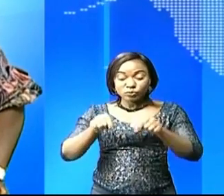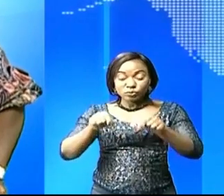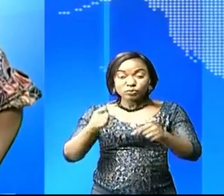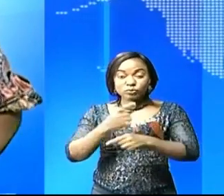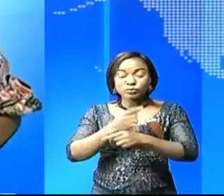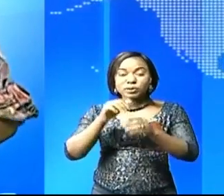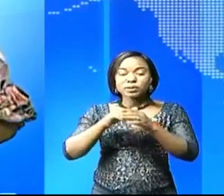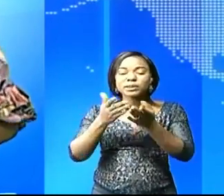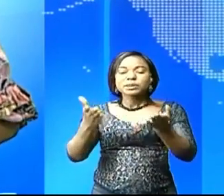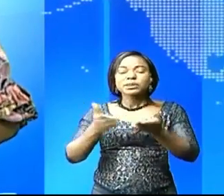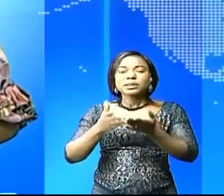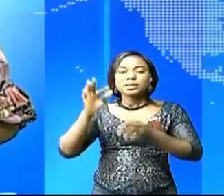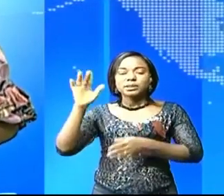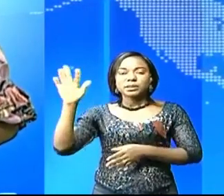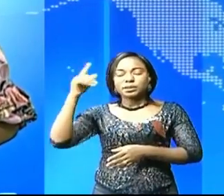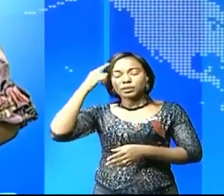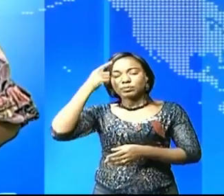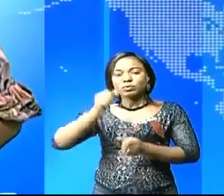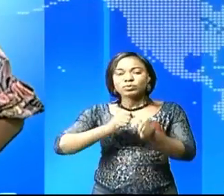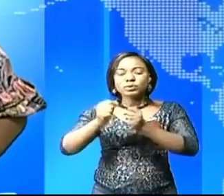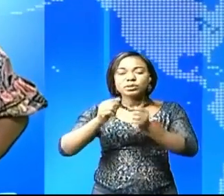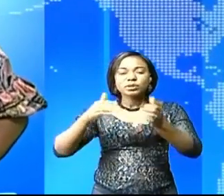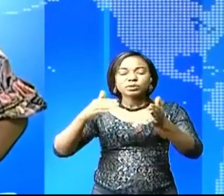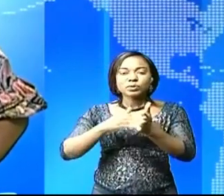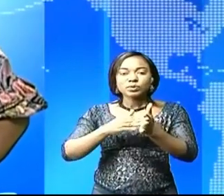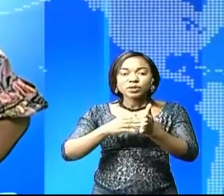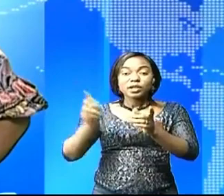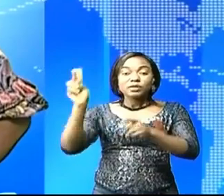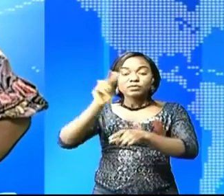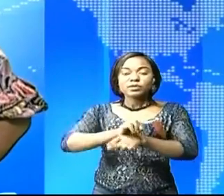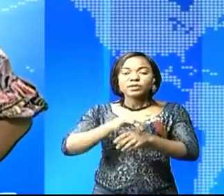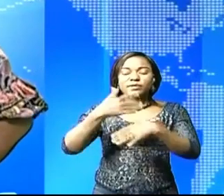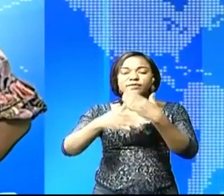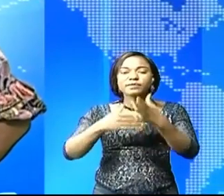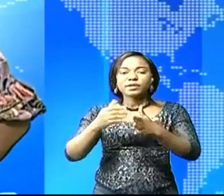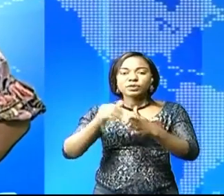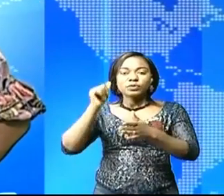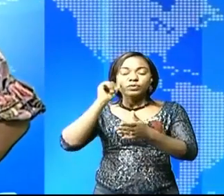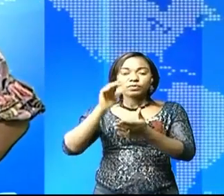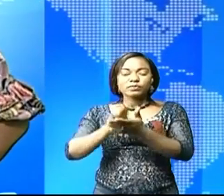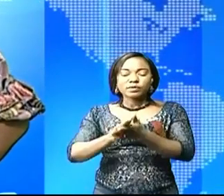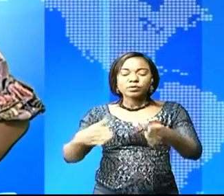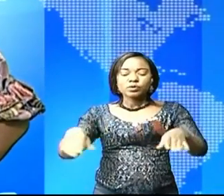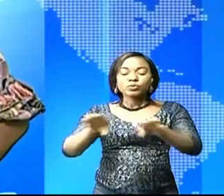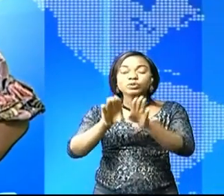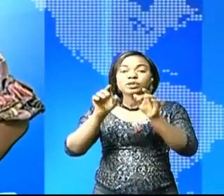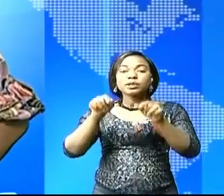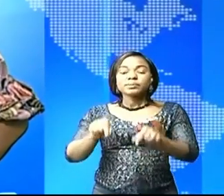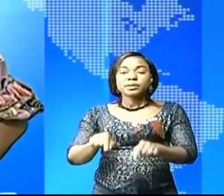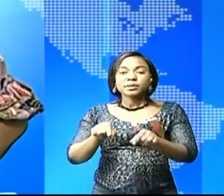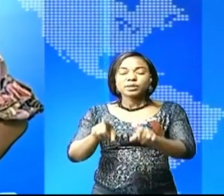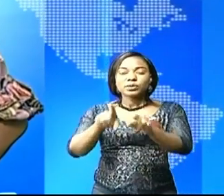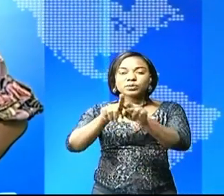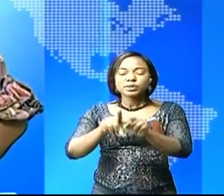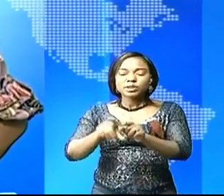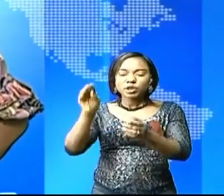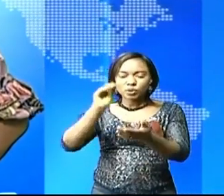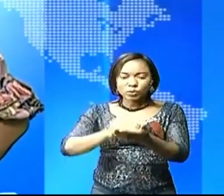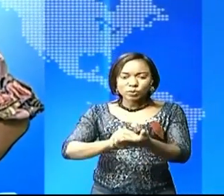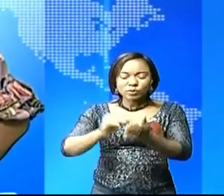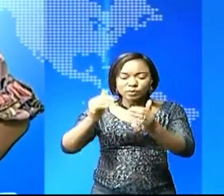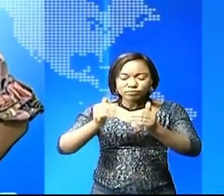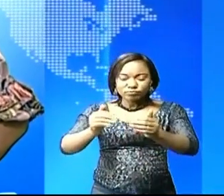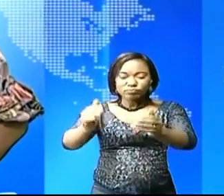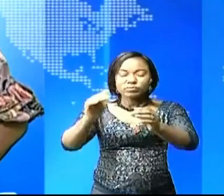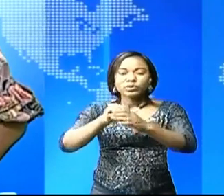pour lutter contre les violences faites aux femmes, clôturée. Il y a quelques minutes, vous suivrez les conclusions dans